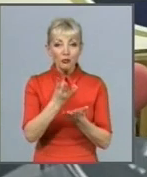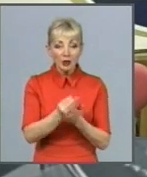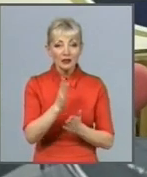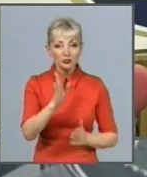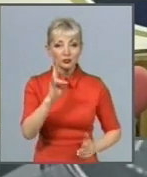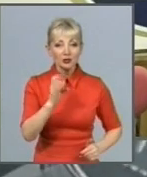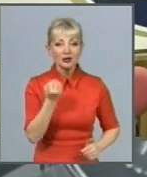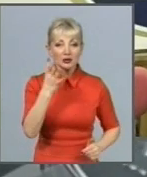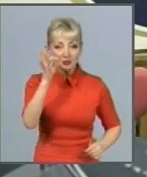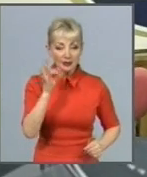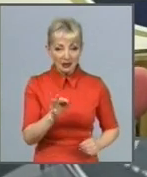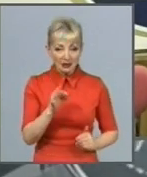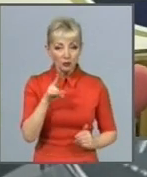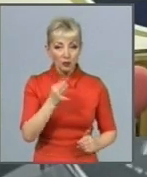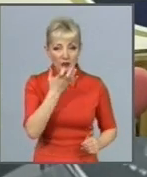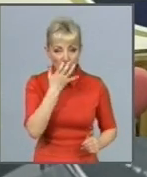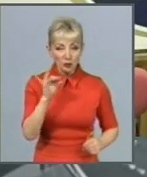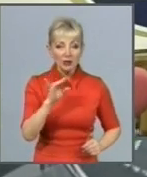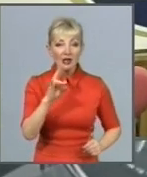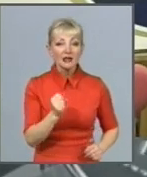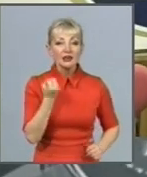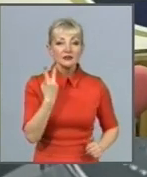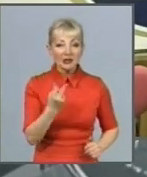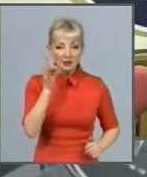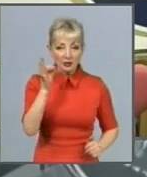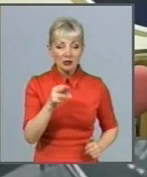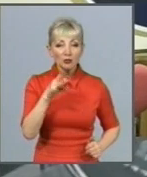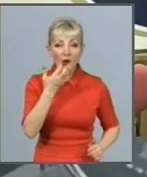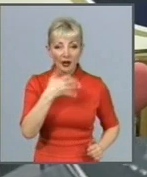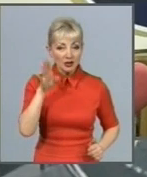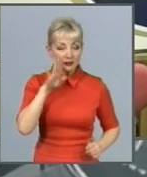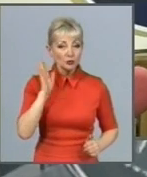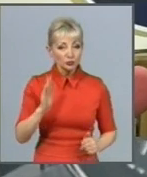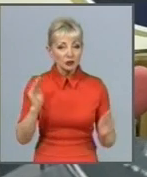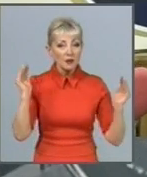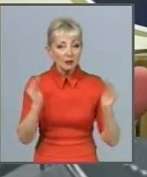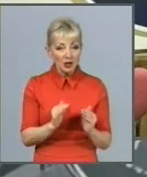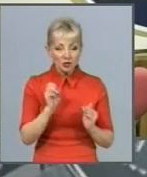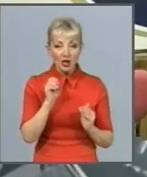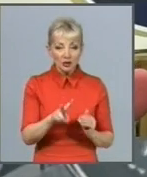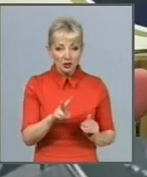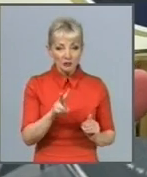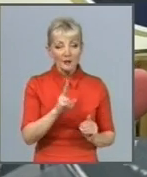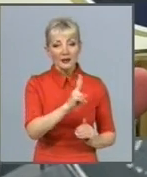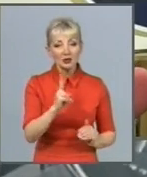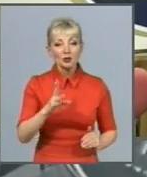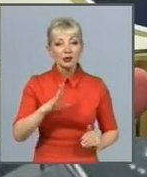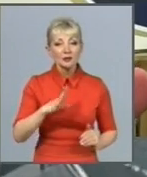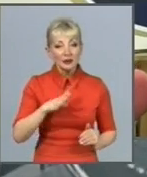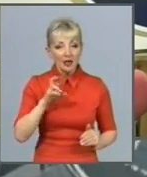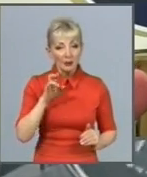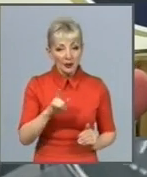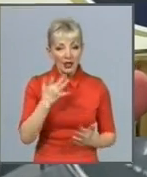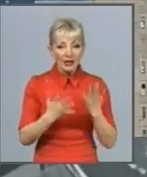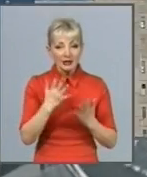по теплу і на 12% по горячій воді буде нижче, ніж те, що було б, якби постанова Кабінета